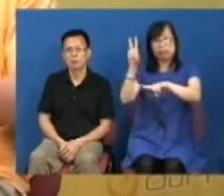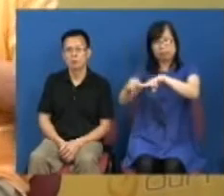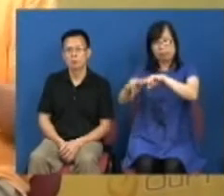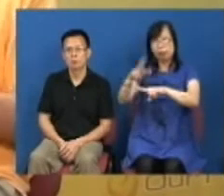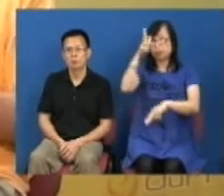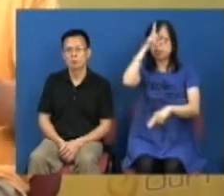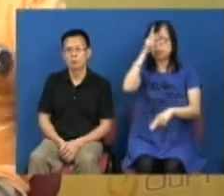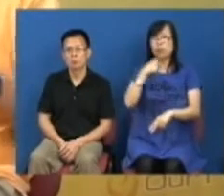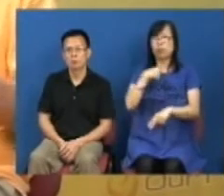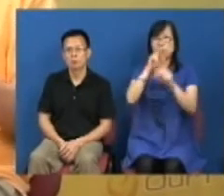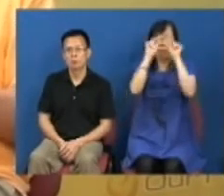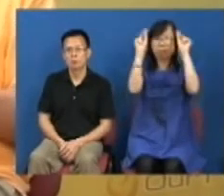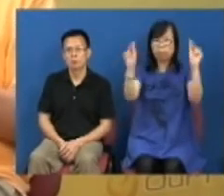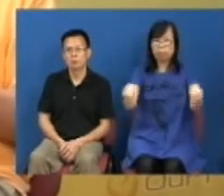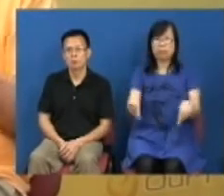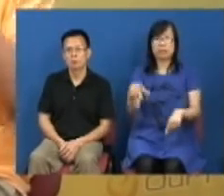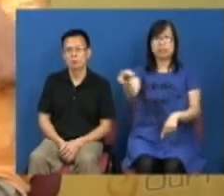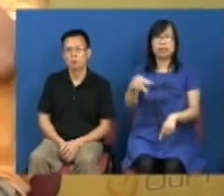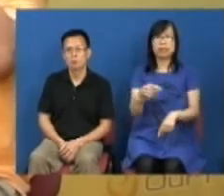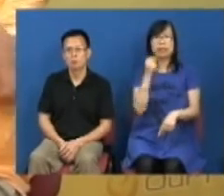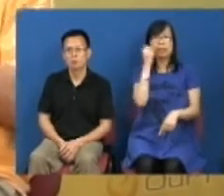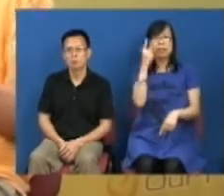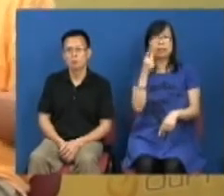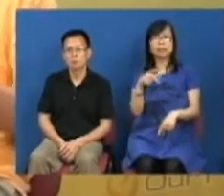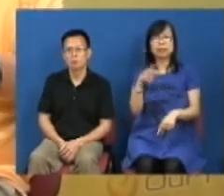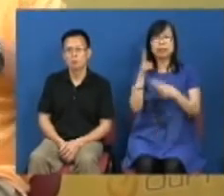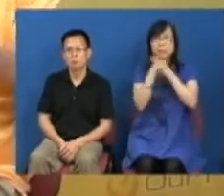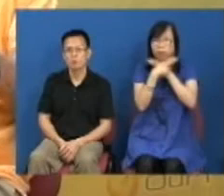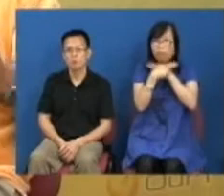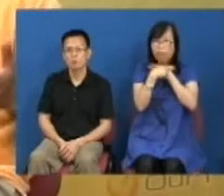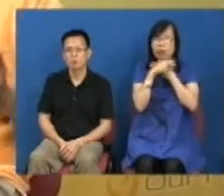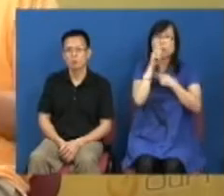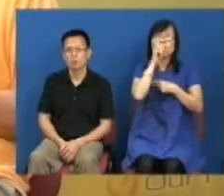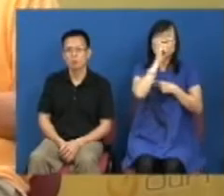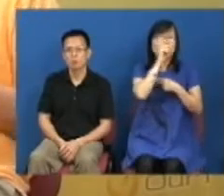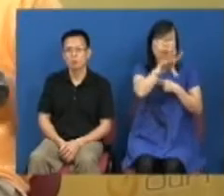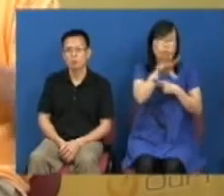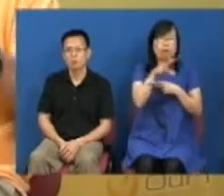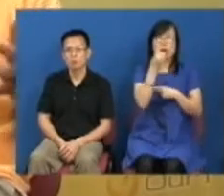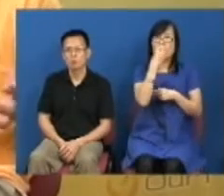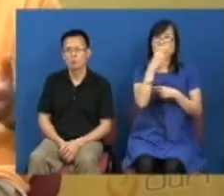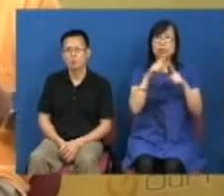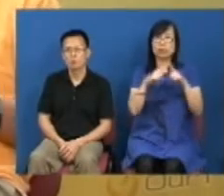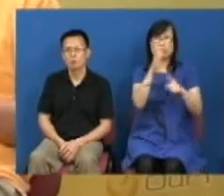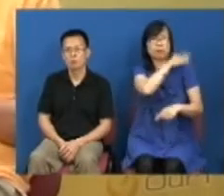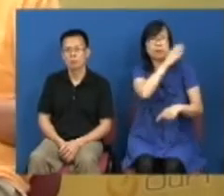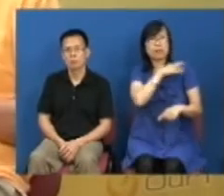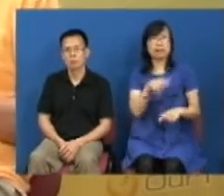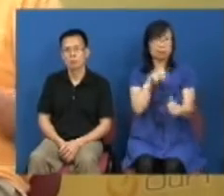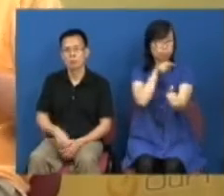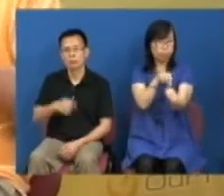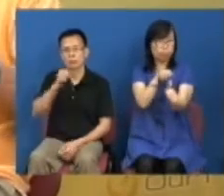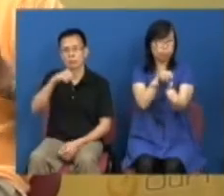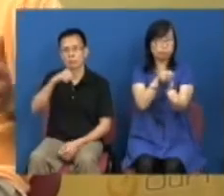这个就是有问题因为他始终都是特区的行政长官他应该是向香港人去负责但你会看到他的管治的逻辑